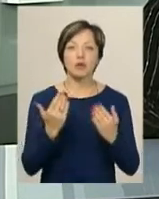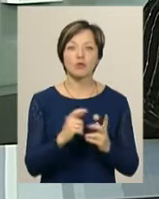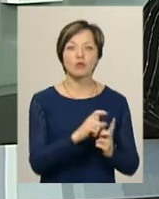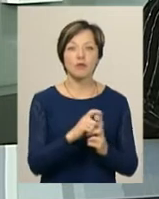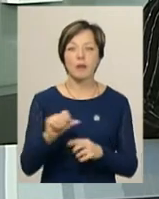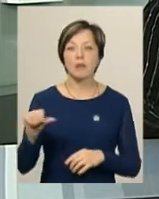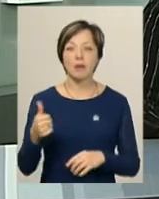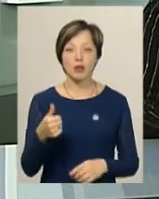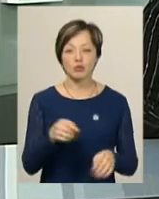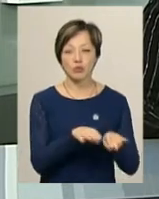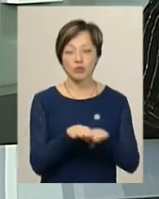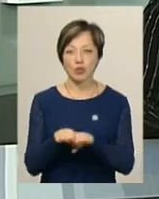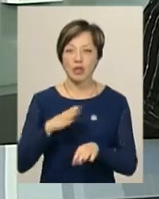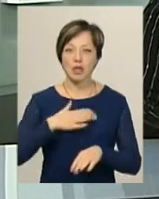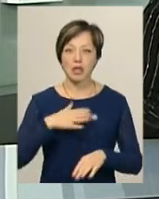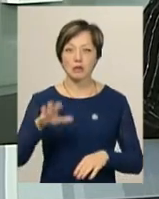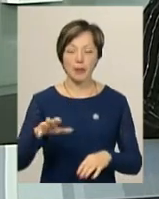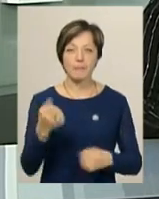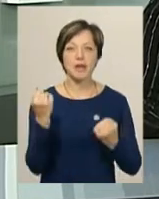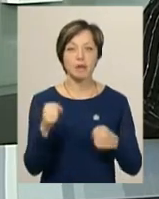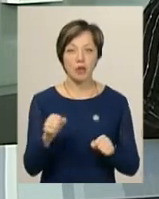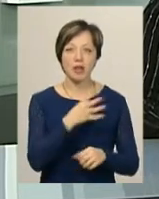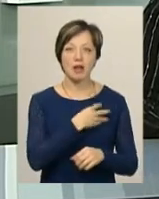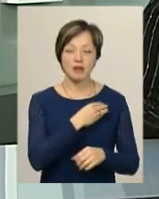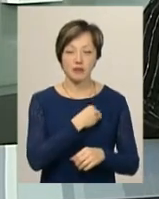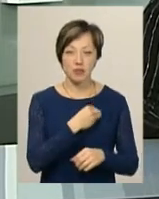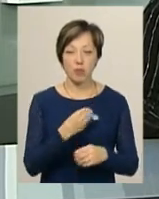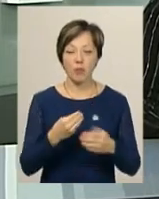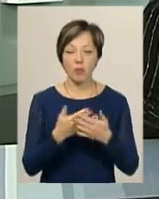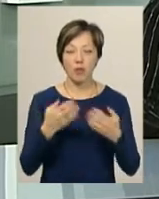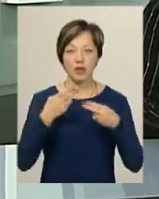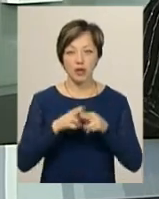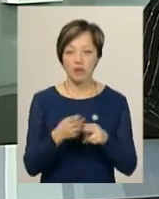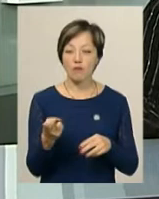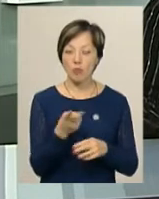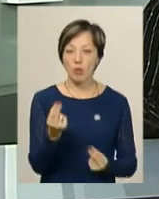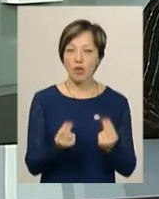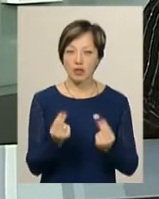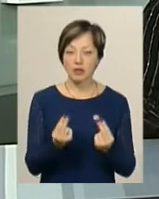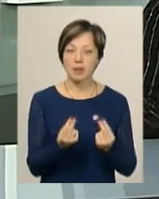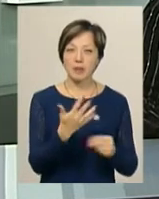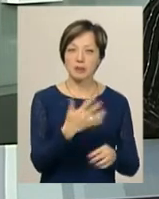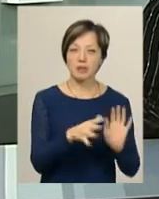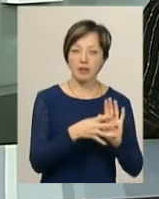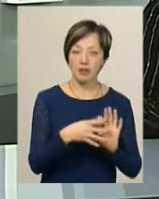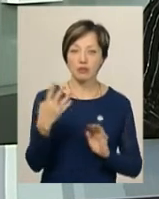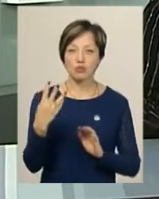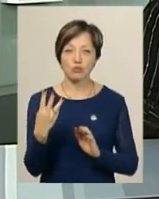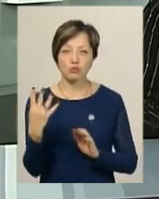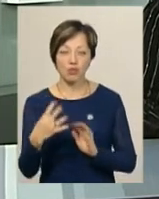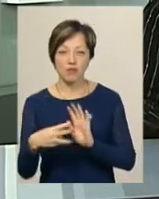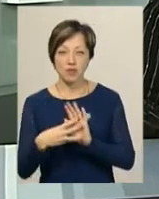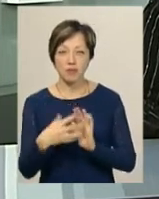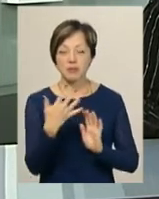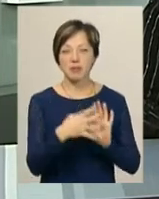словами, в першому турі наші баскетболістки перемогли львівський політехнік в обох іграх з рахунками 59-48 та